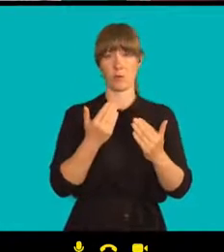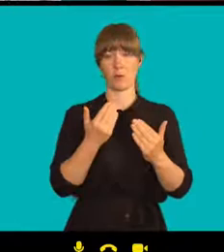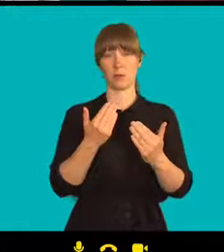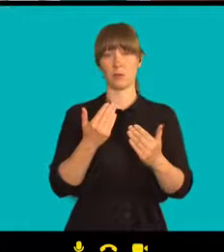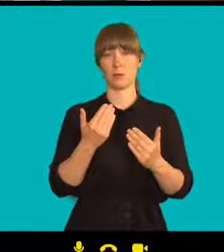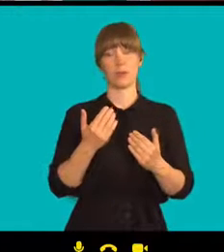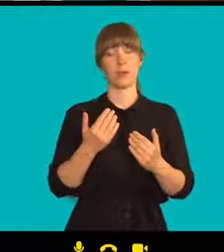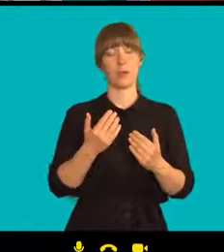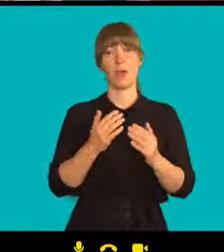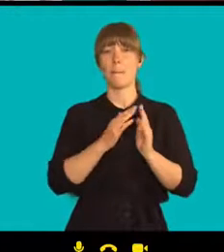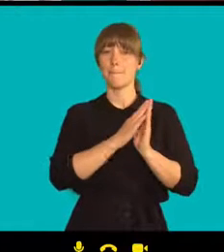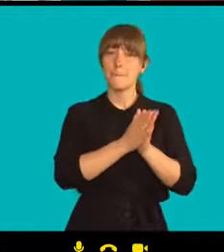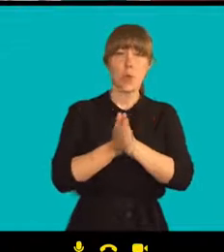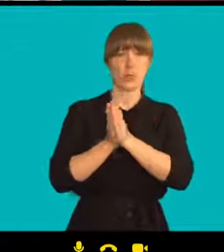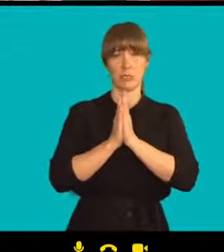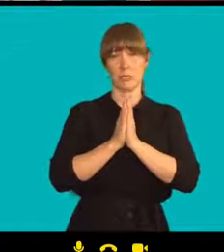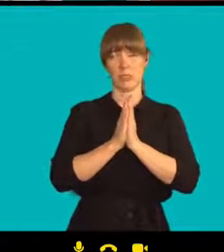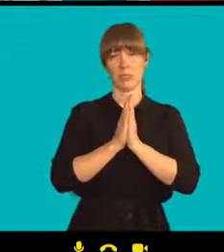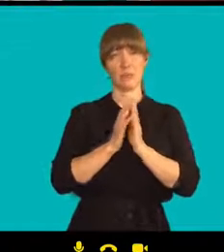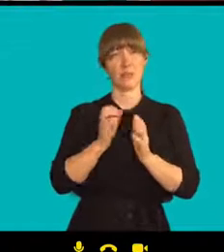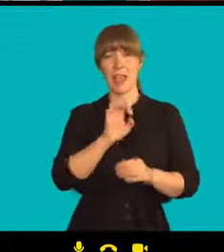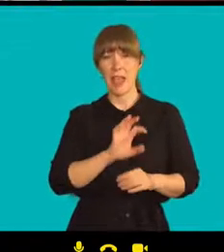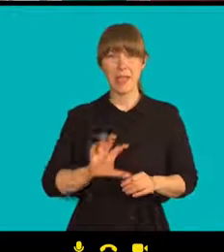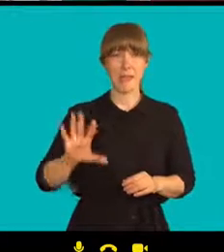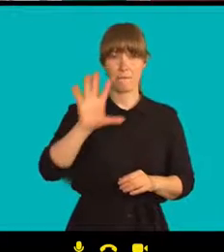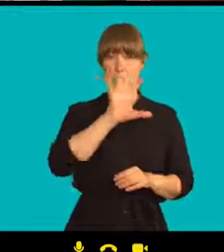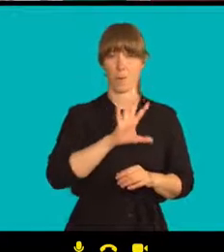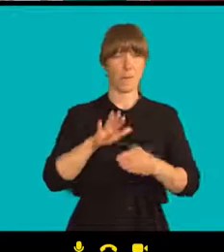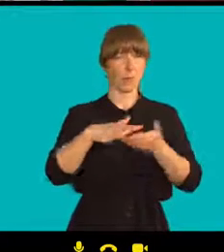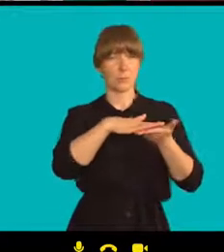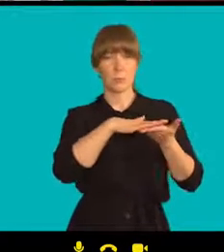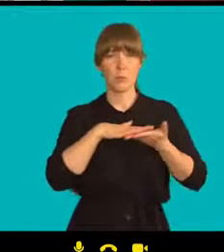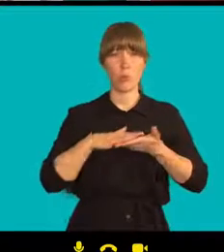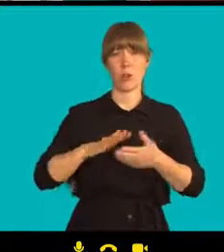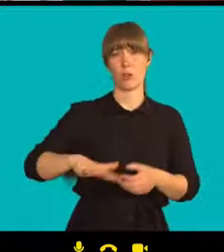že prosím Evropskou a Mezinárodní politickou společnost,